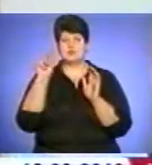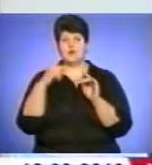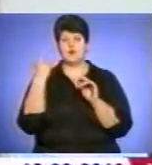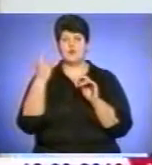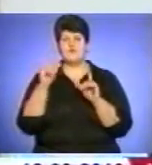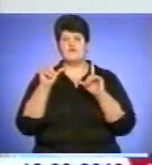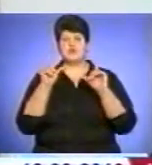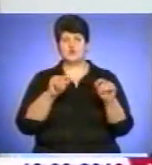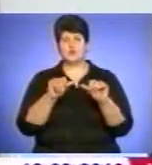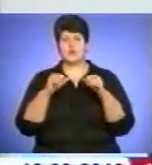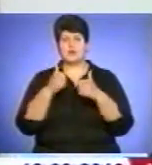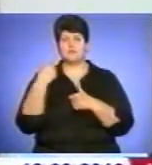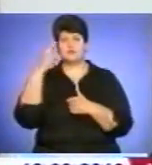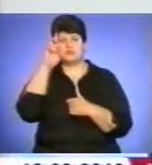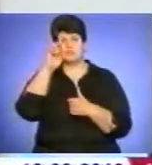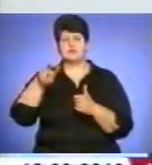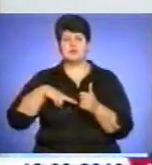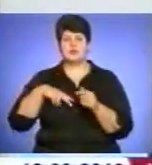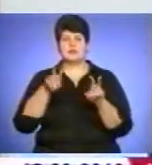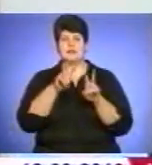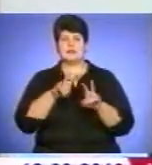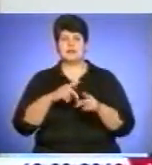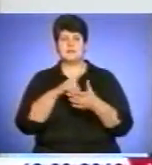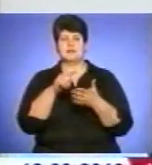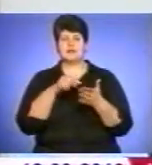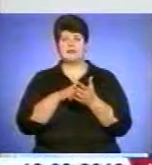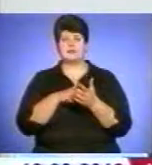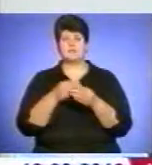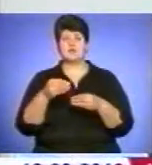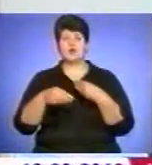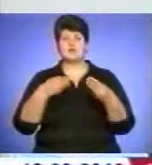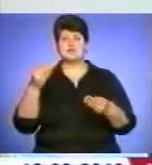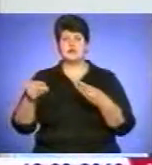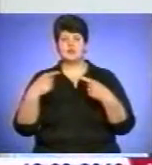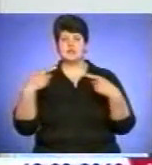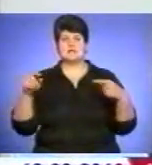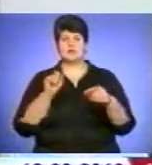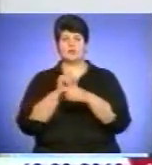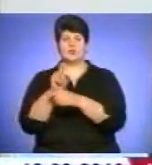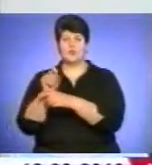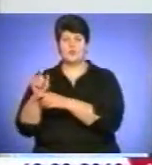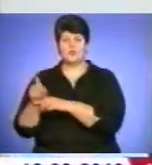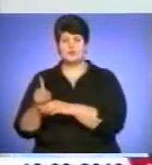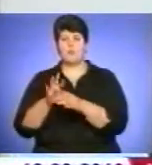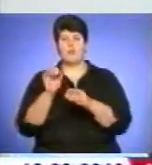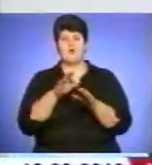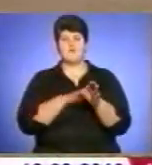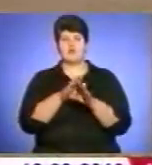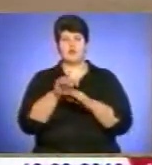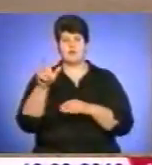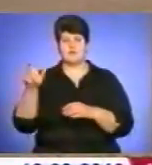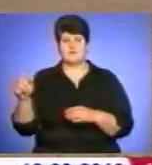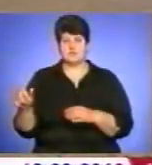державної адміністрації ще раз. Розглянемо це питання вже з роздачі відповідних доручень і по виконавцях, і по службах.